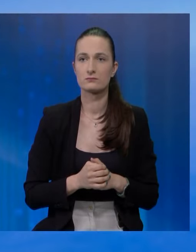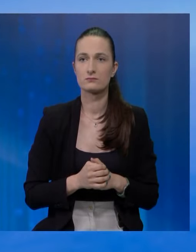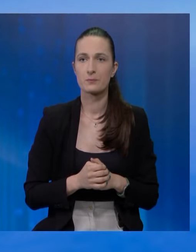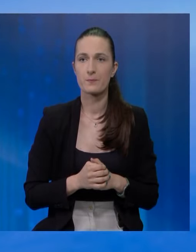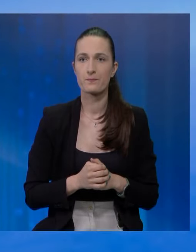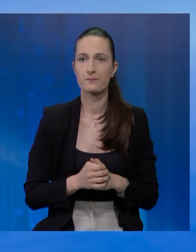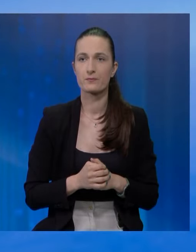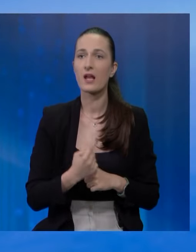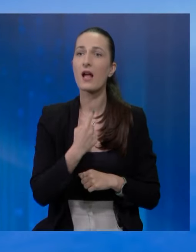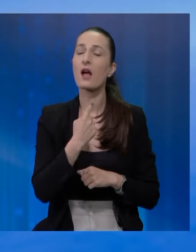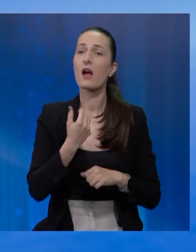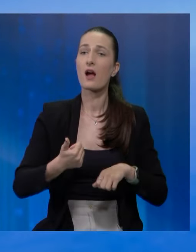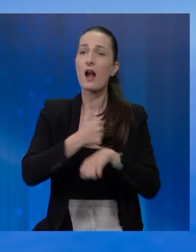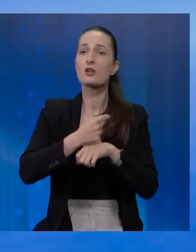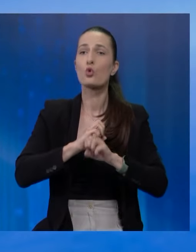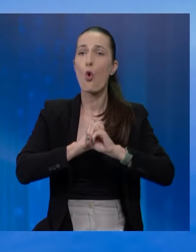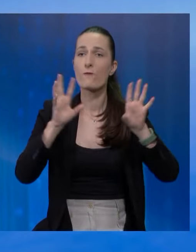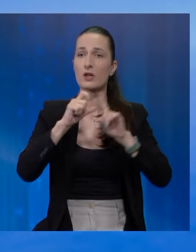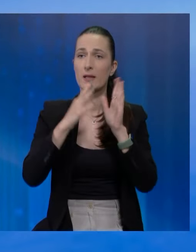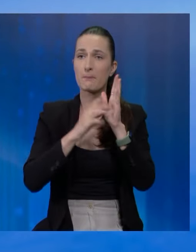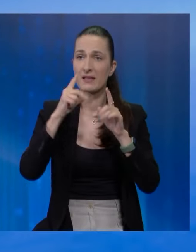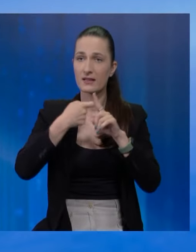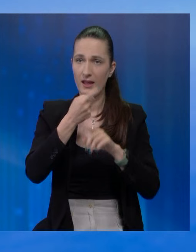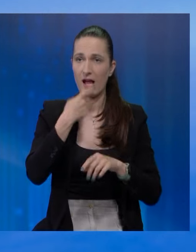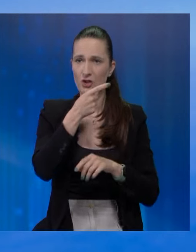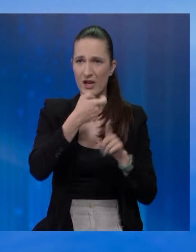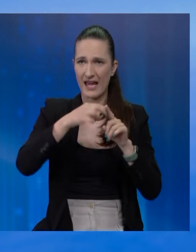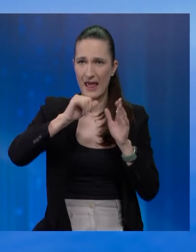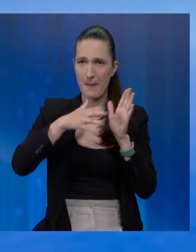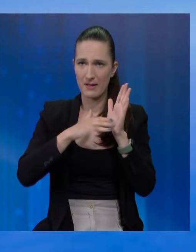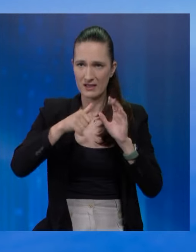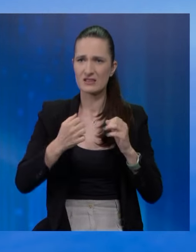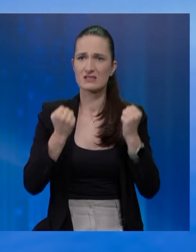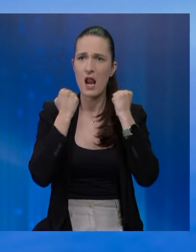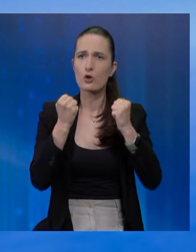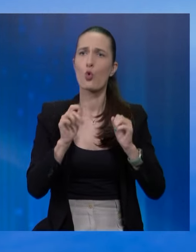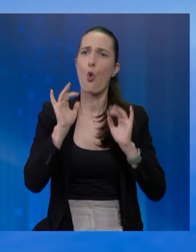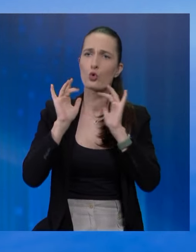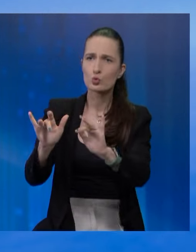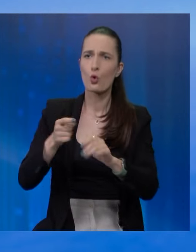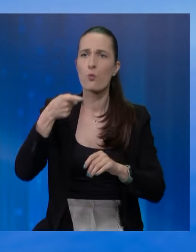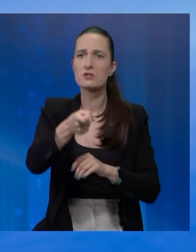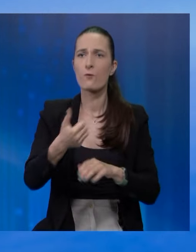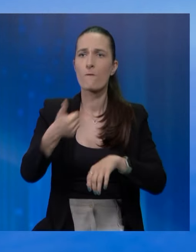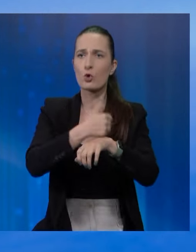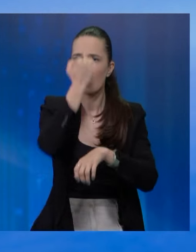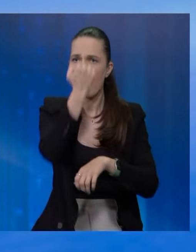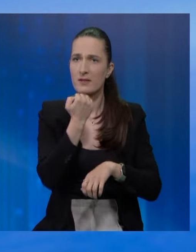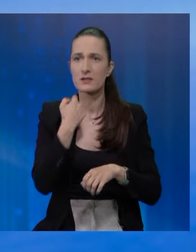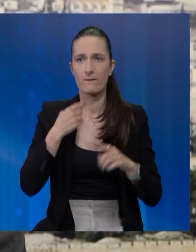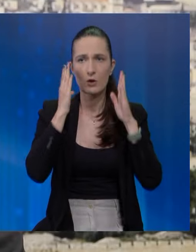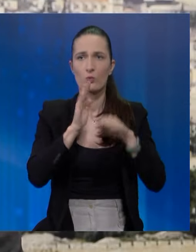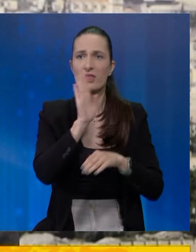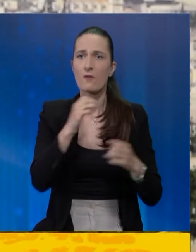A glasnogovornik Dimitri Peskov kaže da je Kremlj snažno osudio ubijstvo vođe Hamasa. Vjerujemo da su takve akcije